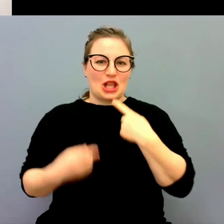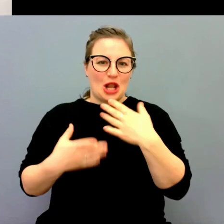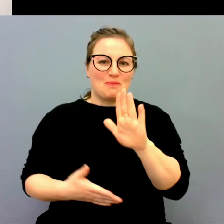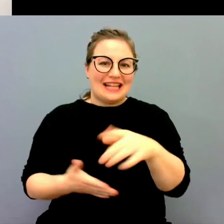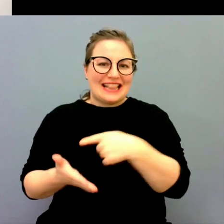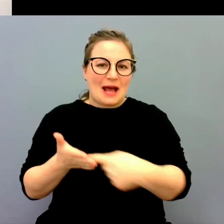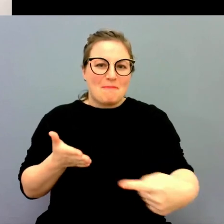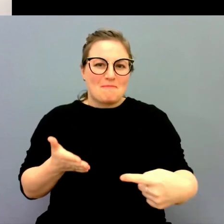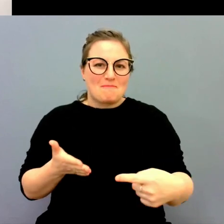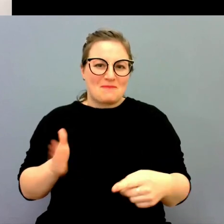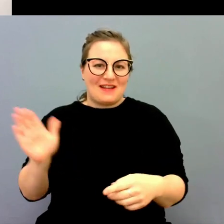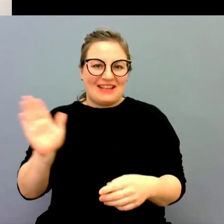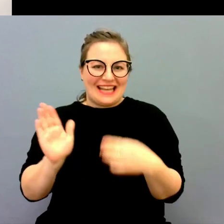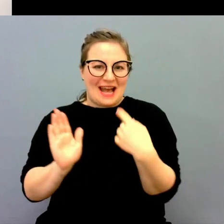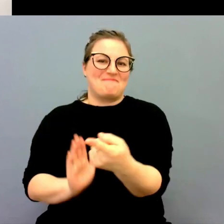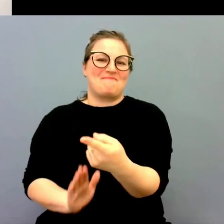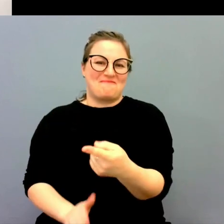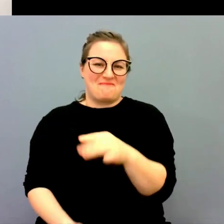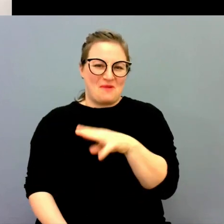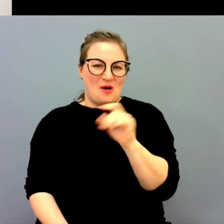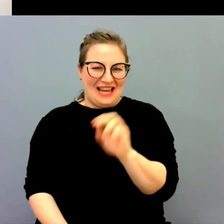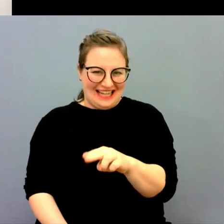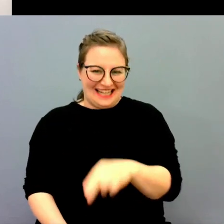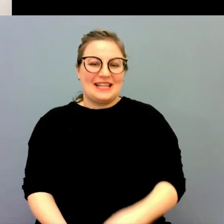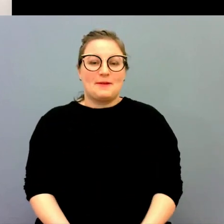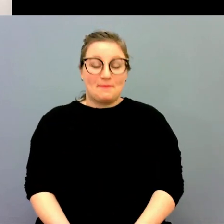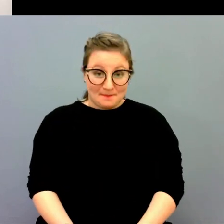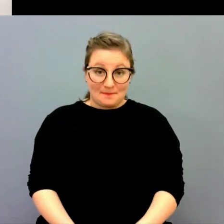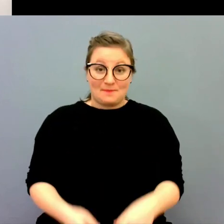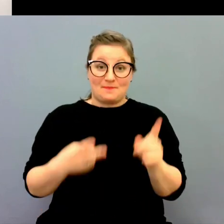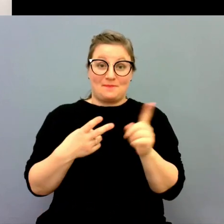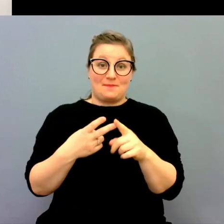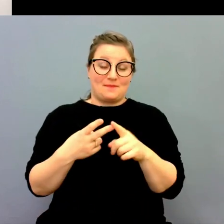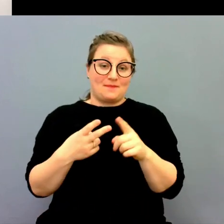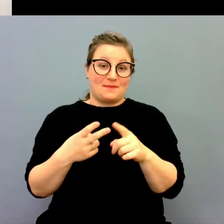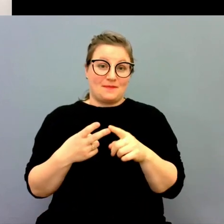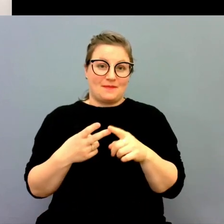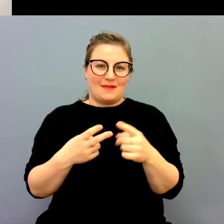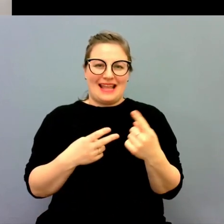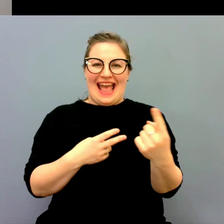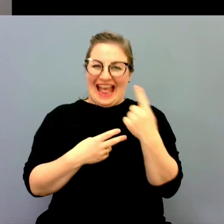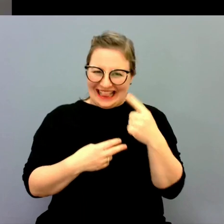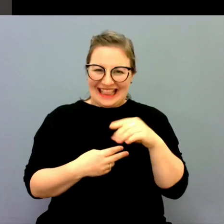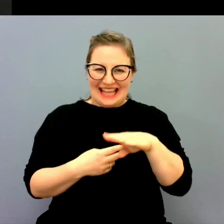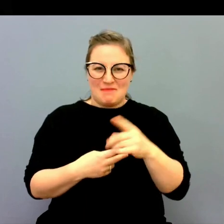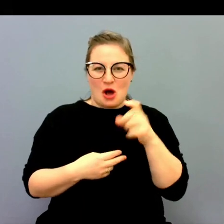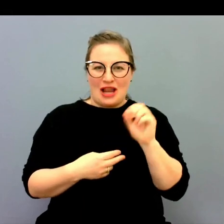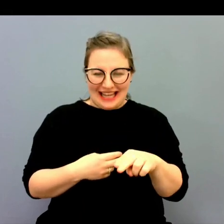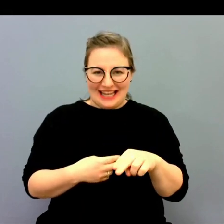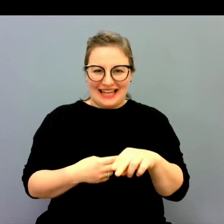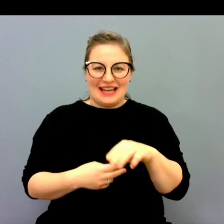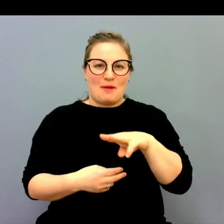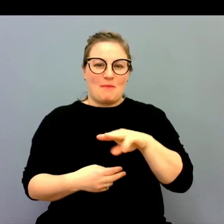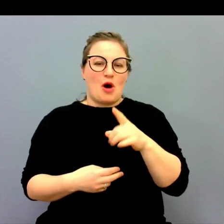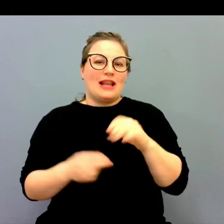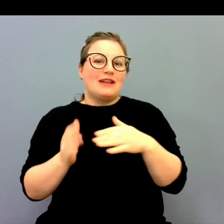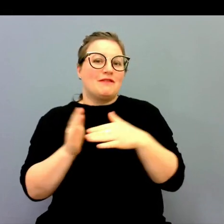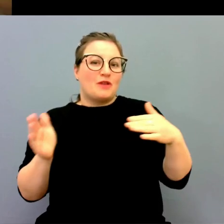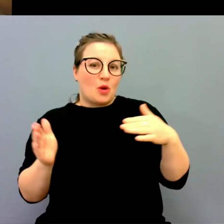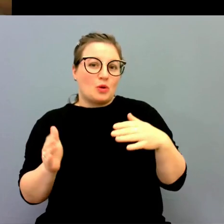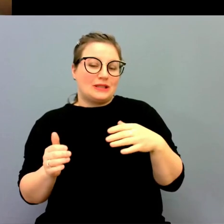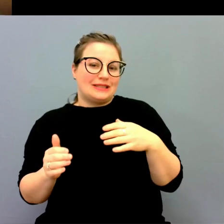lite när jag säger ert namn. Tackar. Vi har en annan Malin. Malin